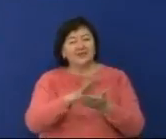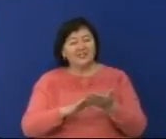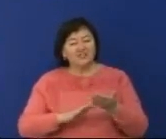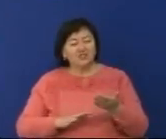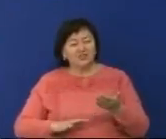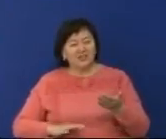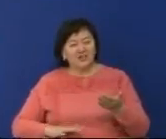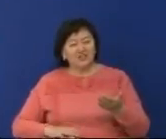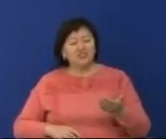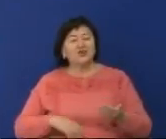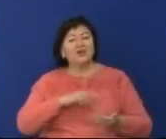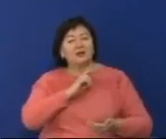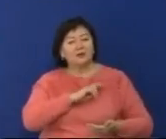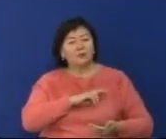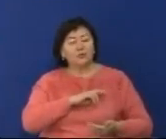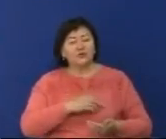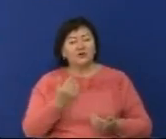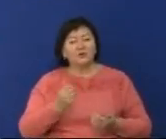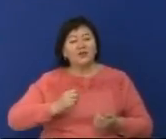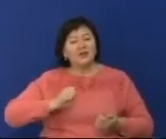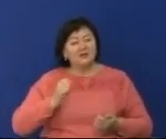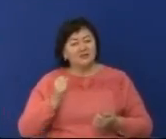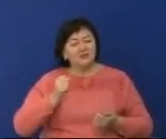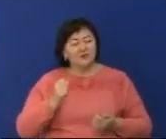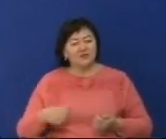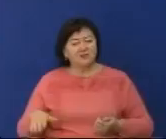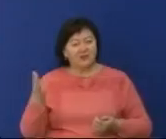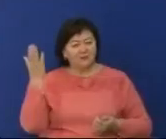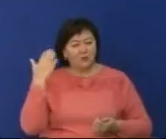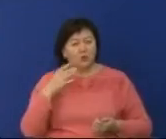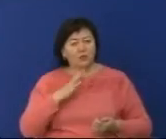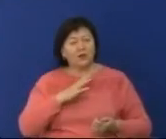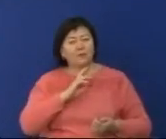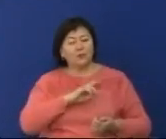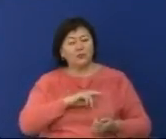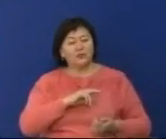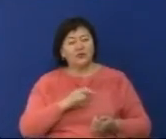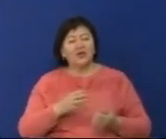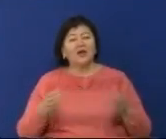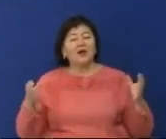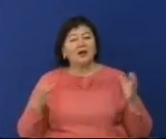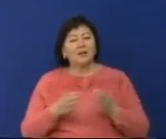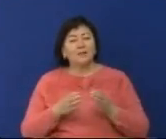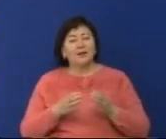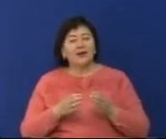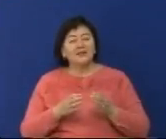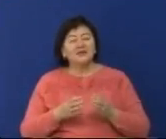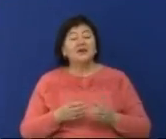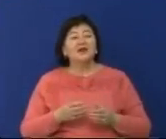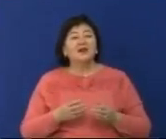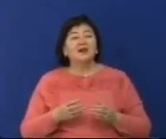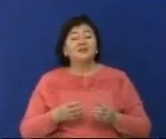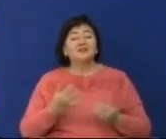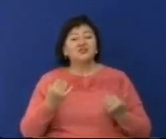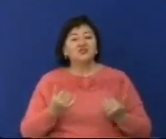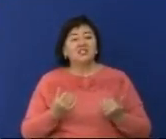елмен маңызды серіптесі болып кележатқанын атып өтті. Кампаниядағы Қазақстандық менеджерлердің кәсіпейлігін жоғар бағылады.